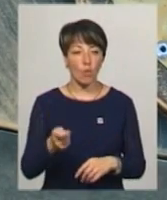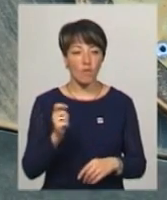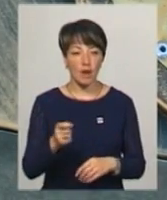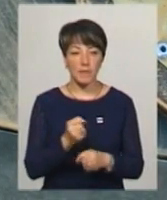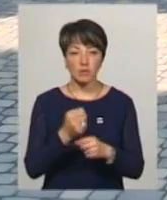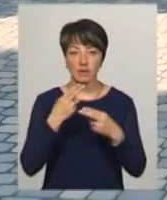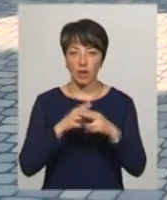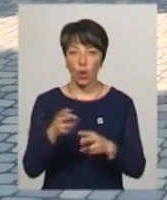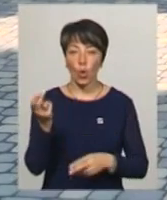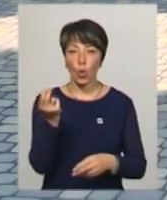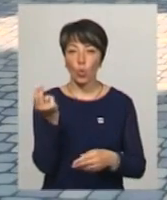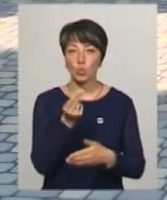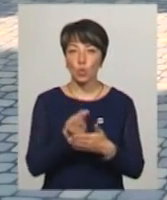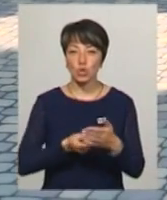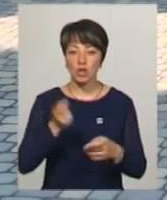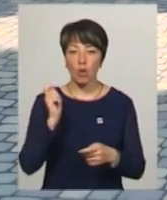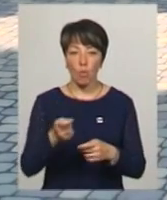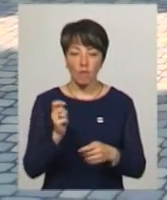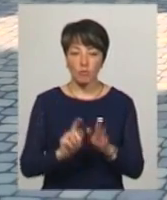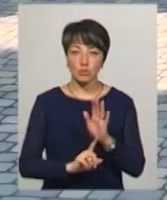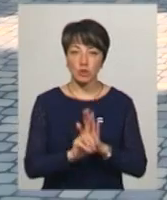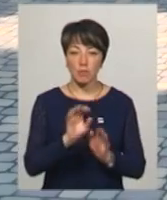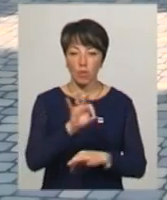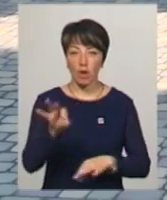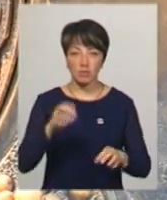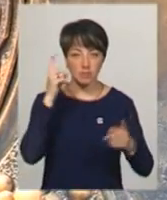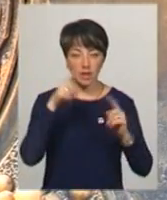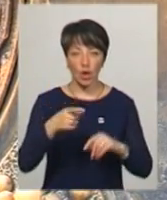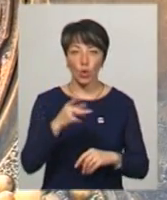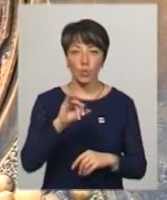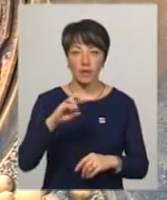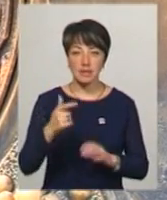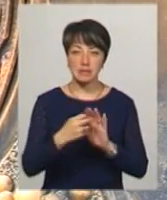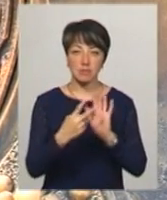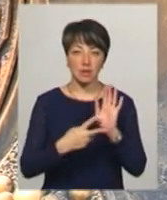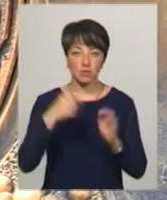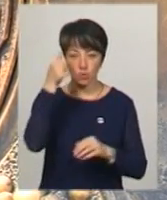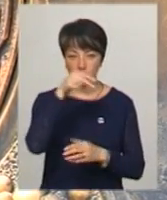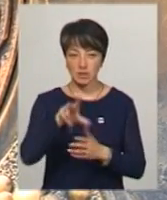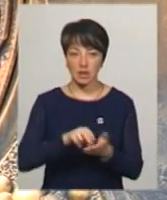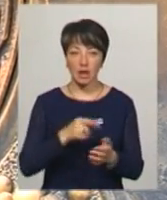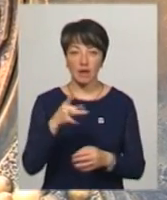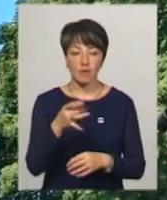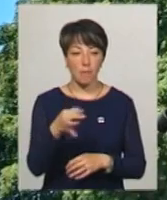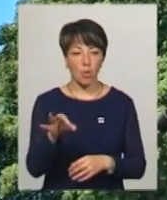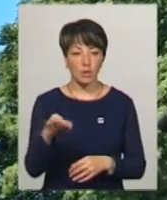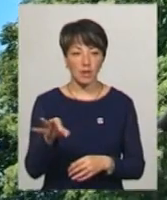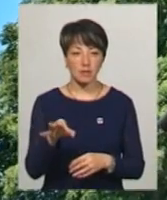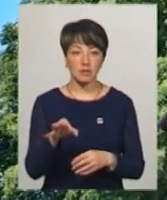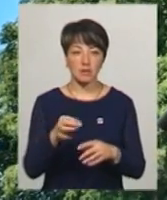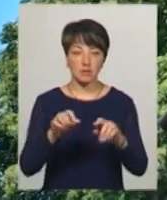техніці художня ковка. Реалізовувати проєкт він почав у грудні 2017 року. За зразок взяв гривневу монету, яку